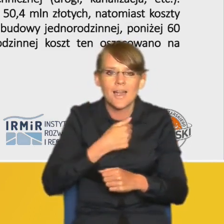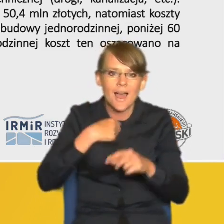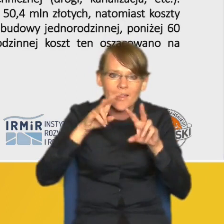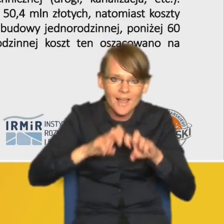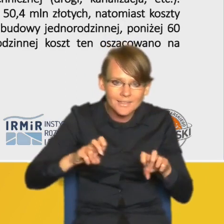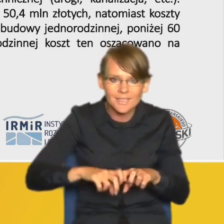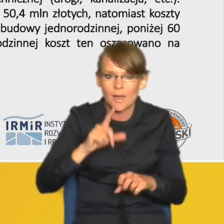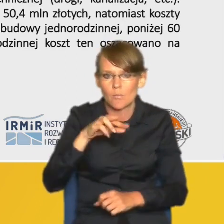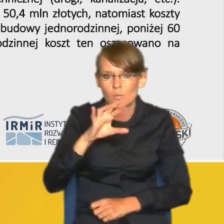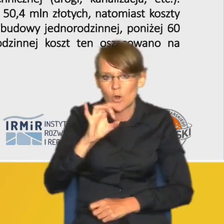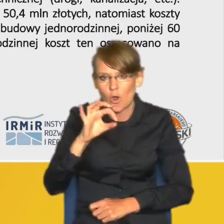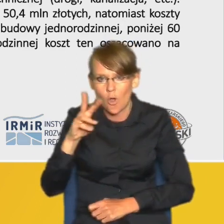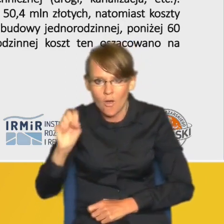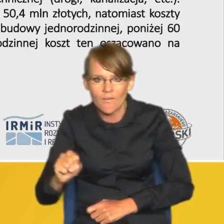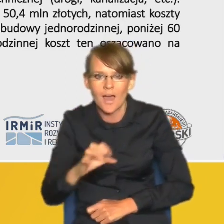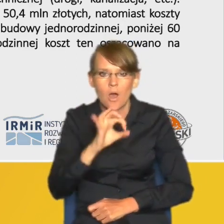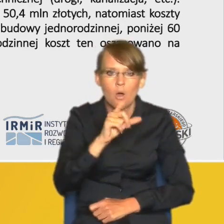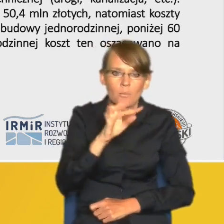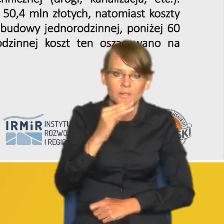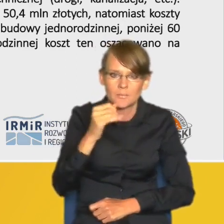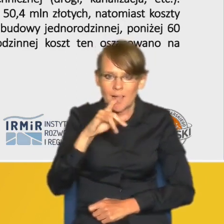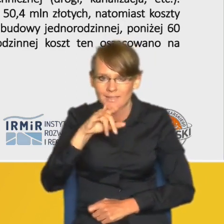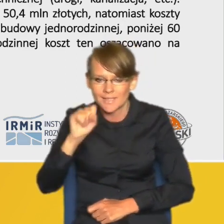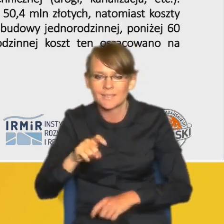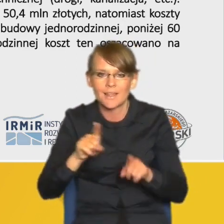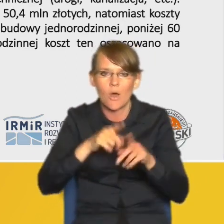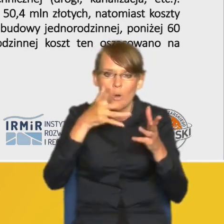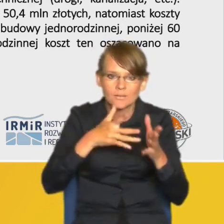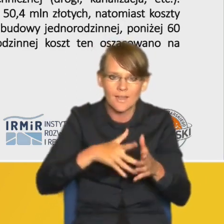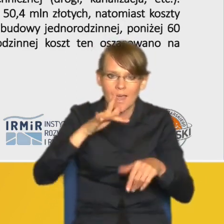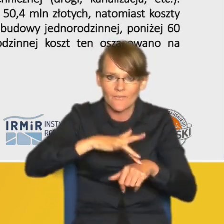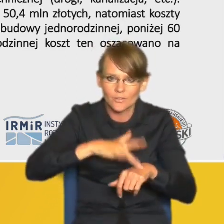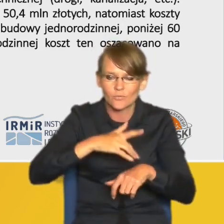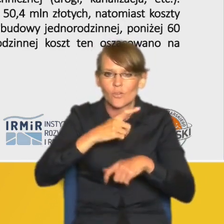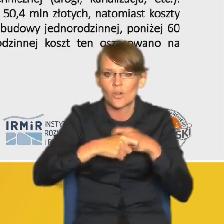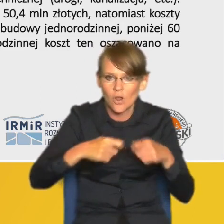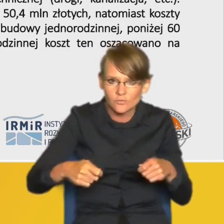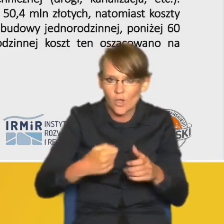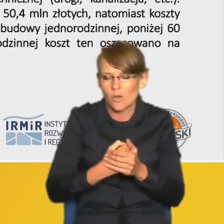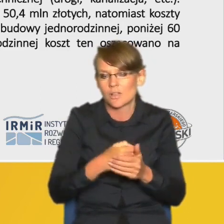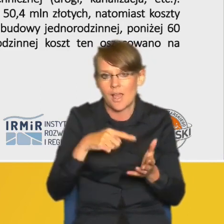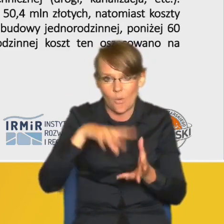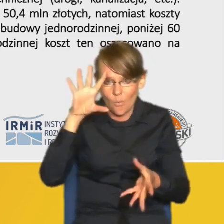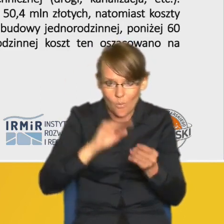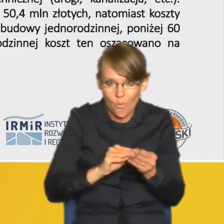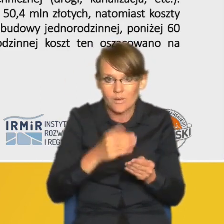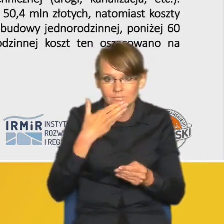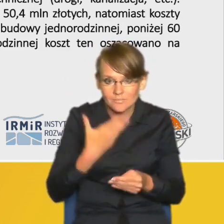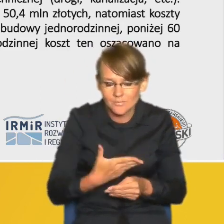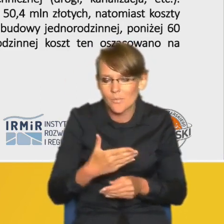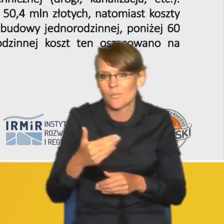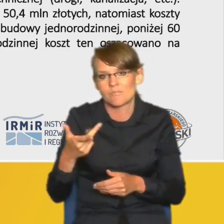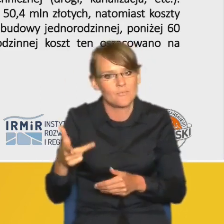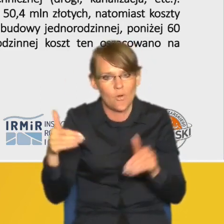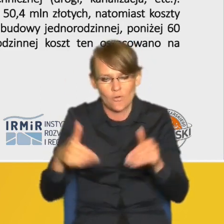progowej czy ocenie efektywności rozwiązań przestrzennych które dawały możliwość bilansowania właśnie potrzeb